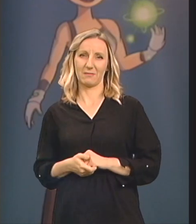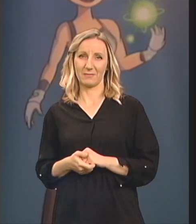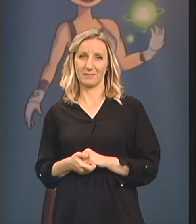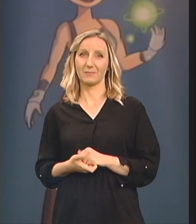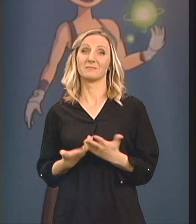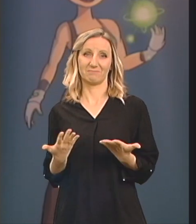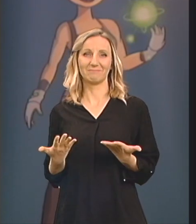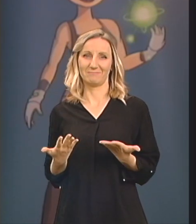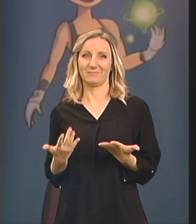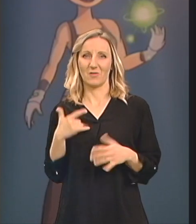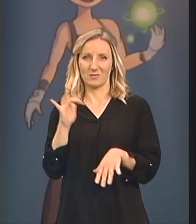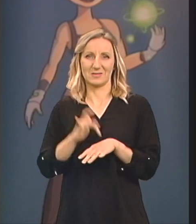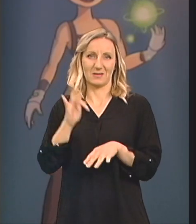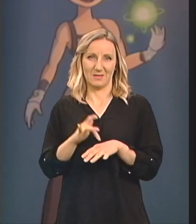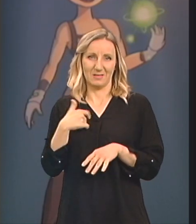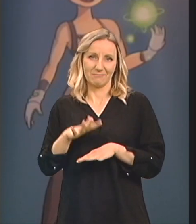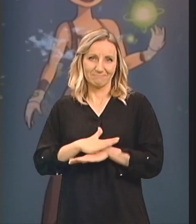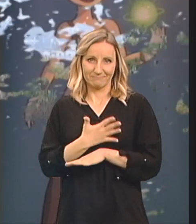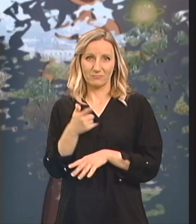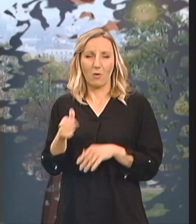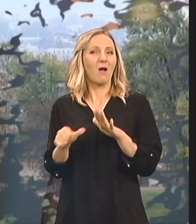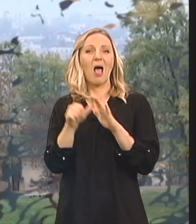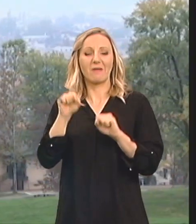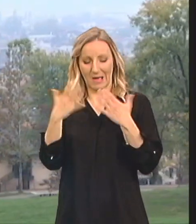možda onako neka glavna moja karakteristika